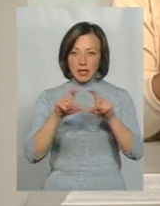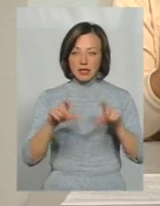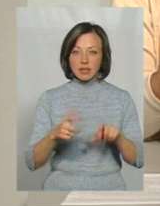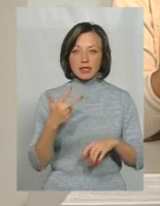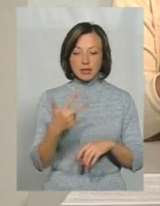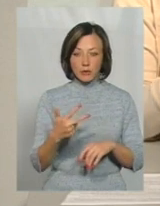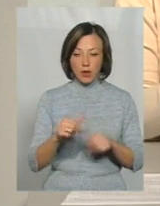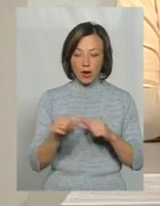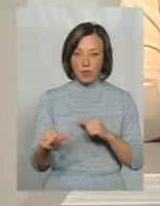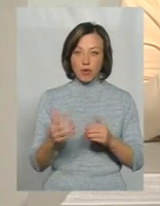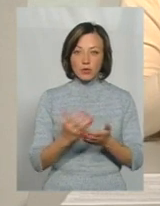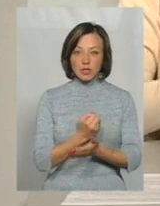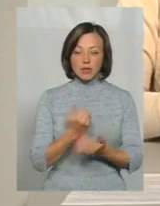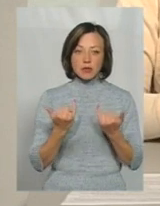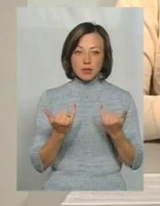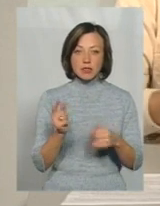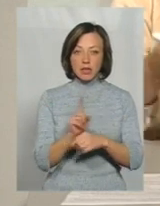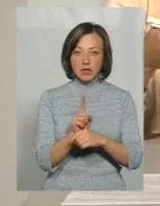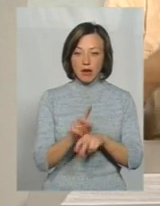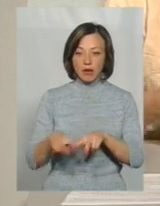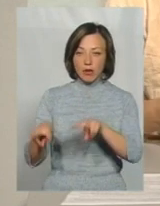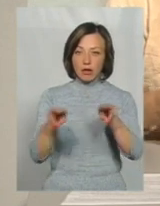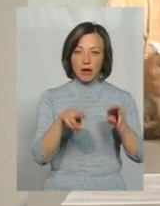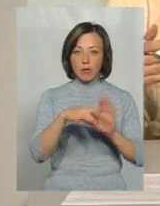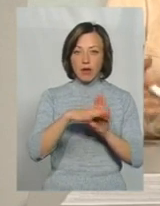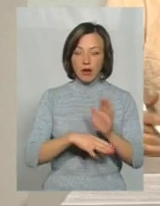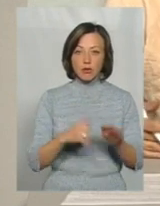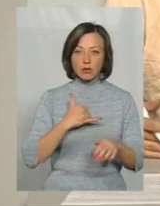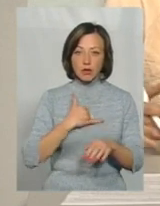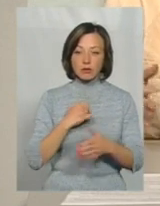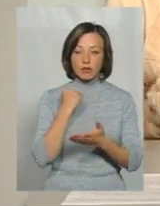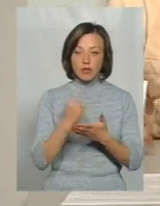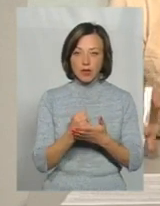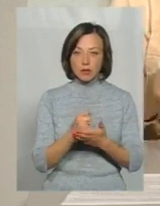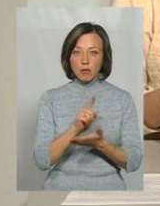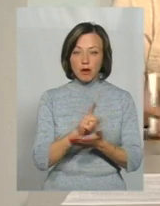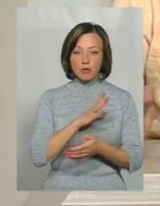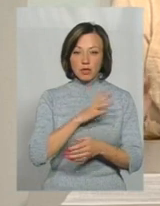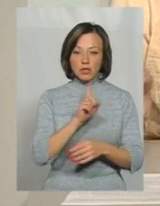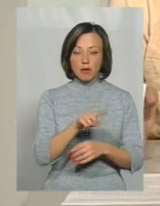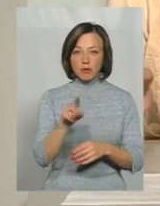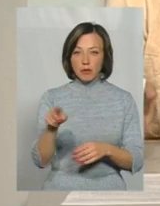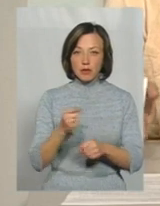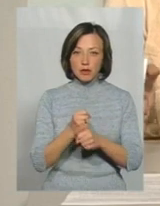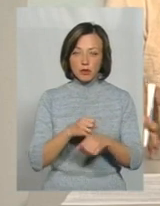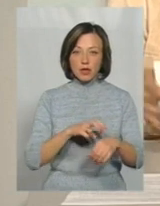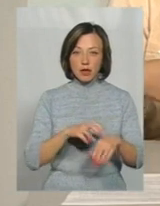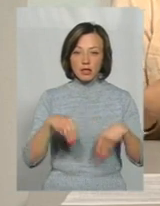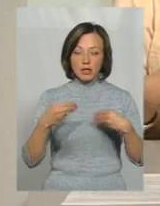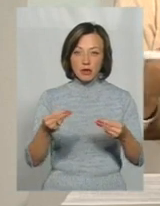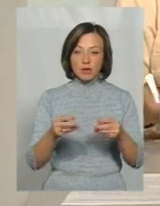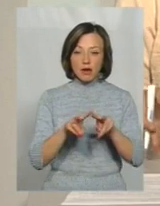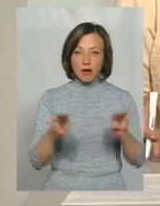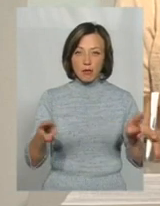3. В нас виходить, що в нас тепер стандарти однакові, перелік в нас утверджений, що має бути. І там, і там працюють лікарі і надають